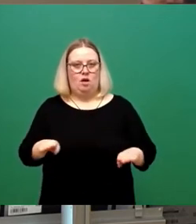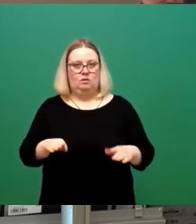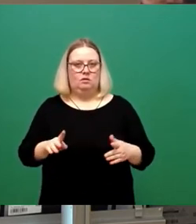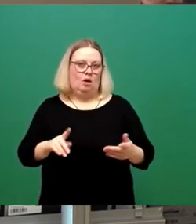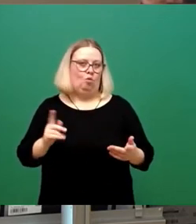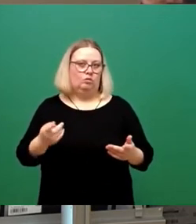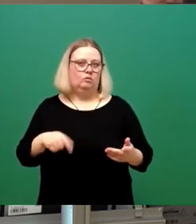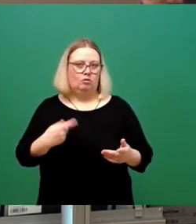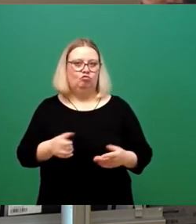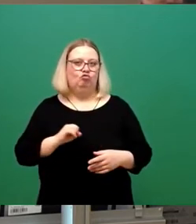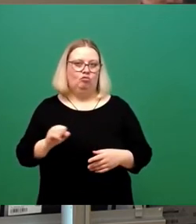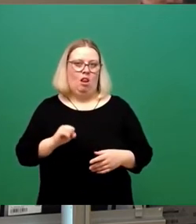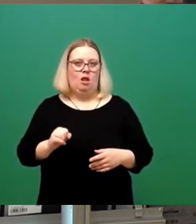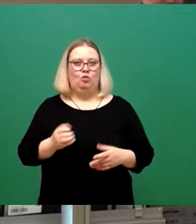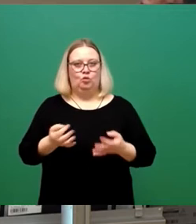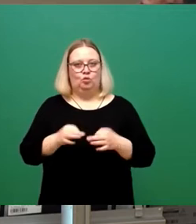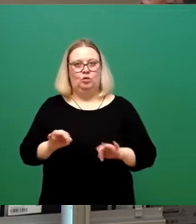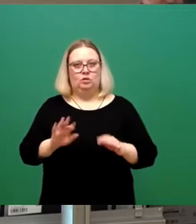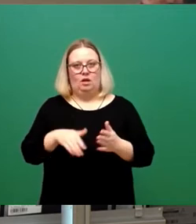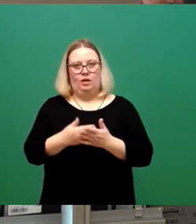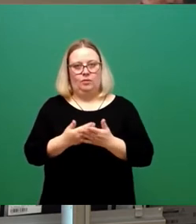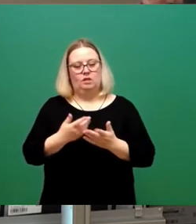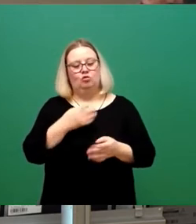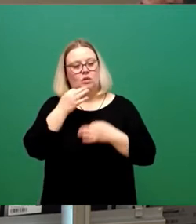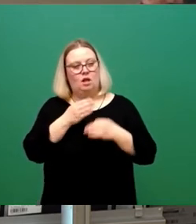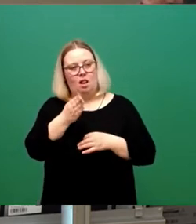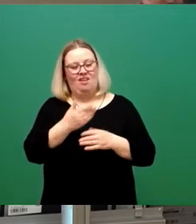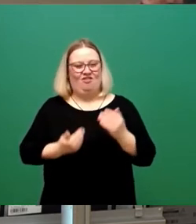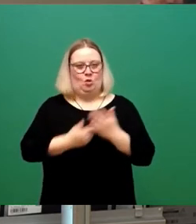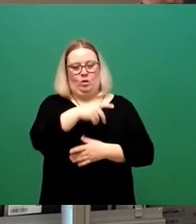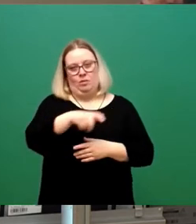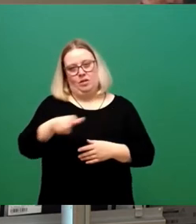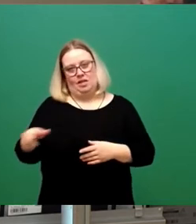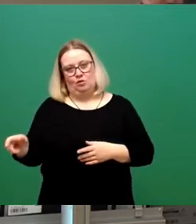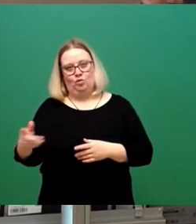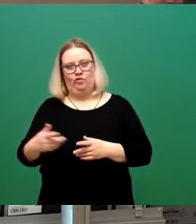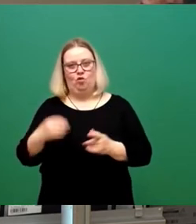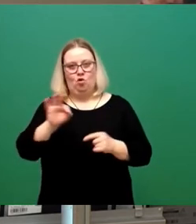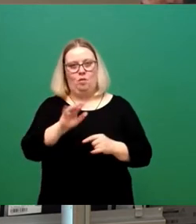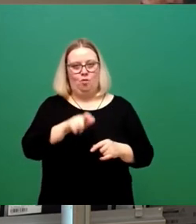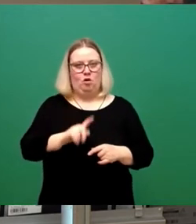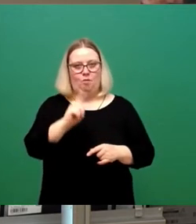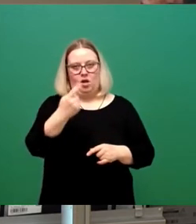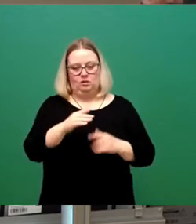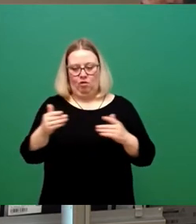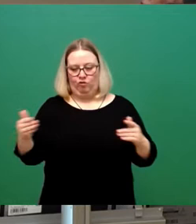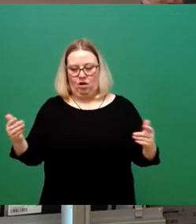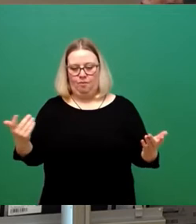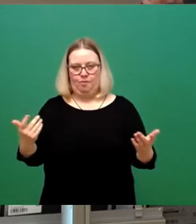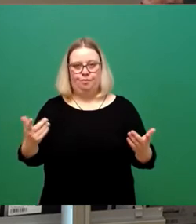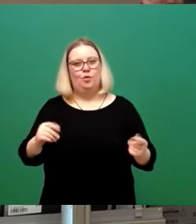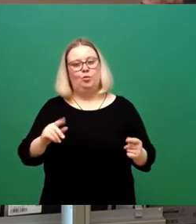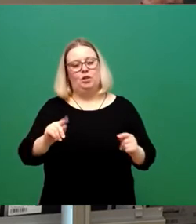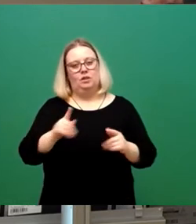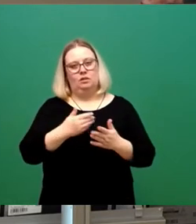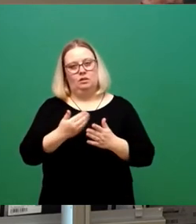zu einem guten Ergebnis hinsichtlich der Besetzung aller Bürgermeisterposten kommen können. Und deswegen, meine Damen und Herren,